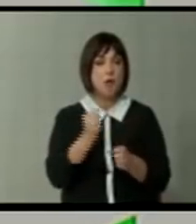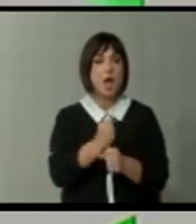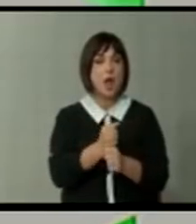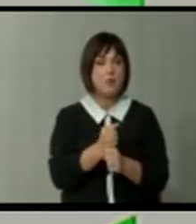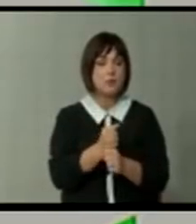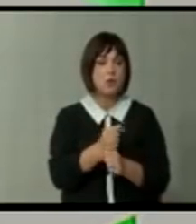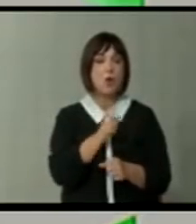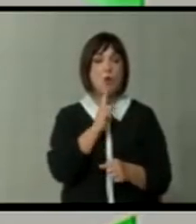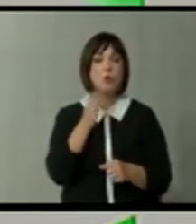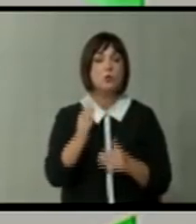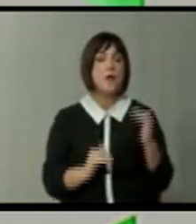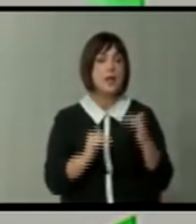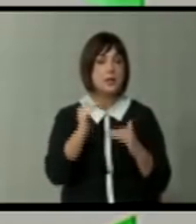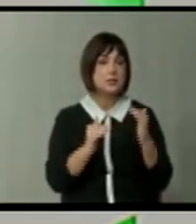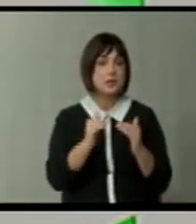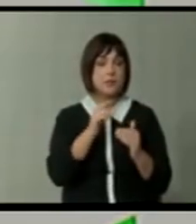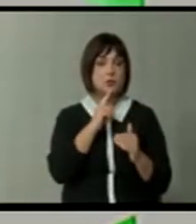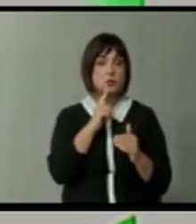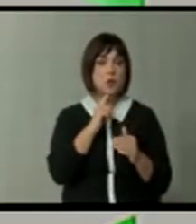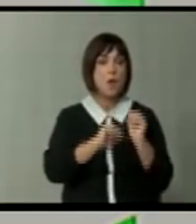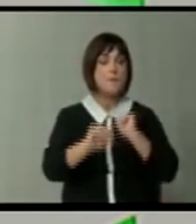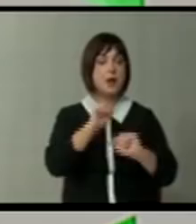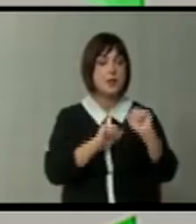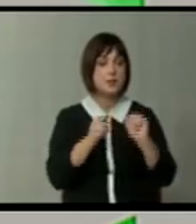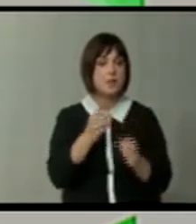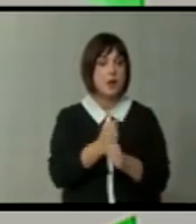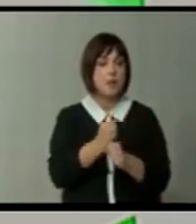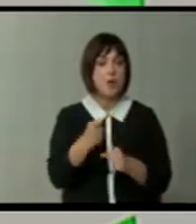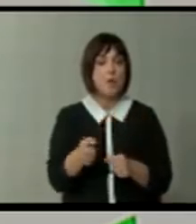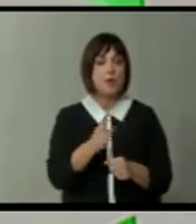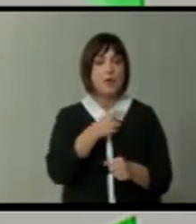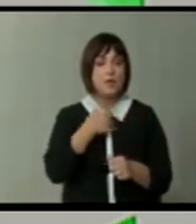работа. Кои се тие критериуми со кои ќе го правите тоа? Зашто,